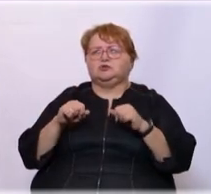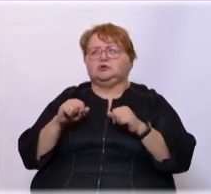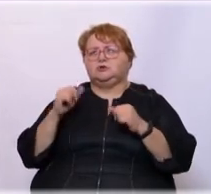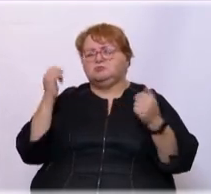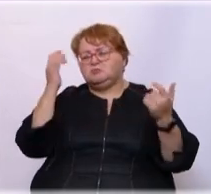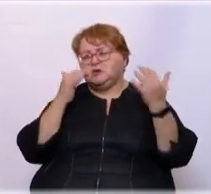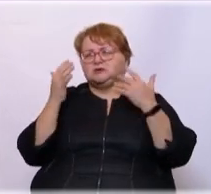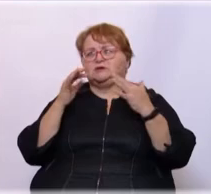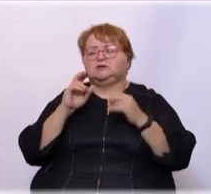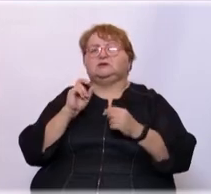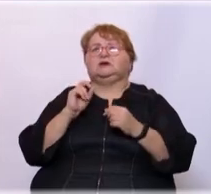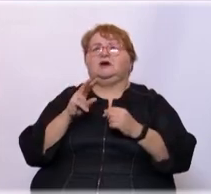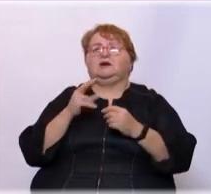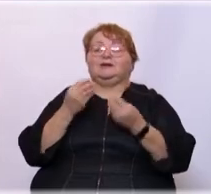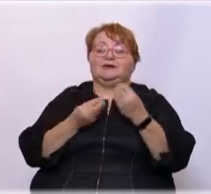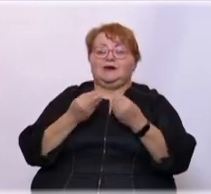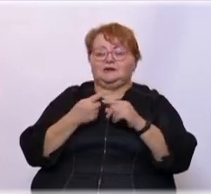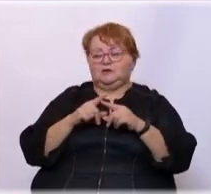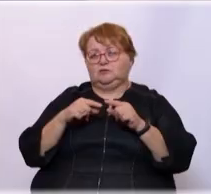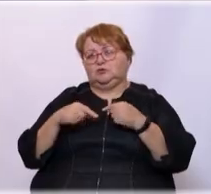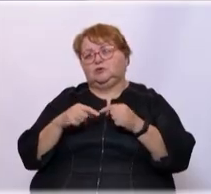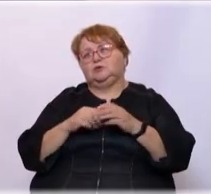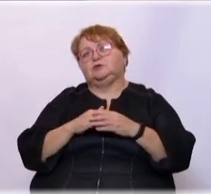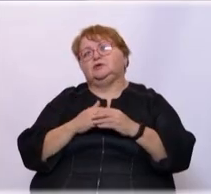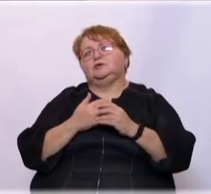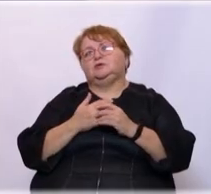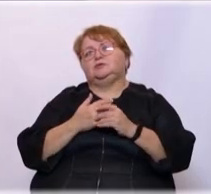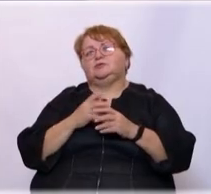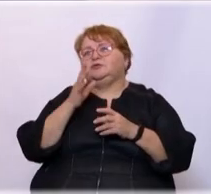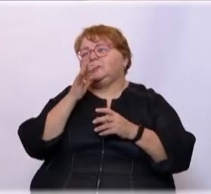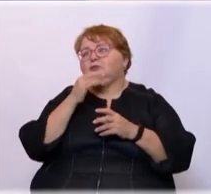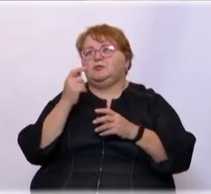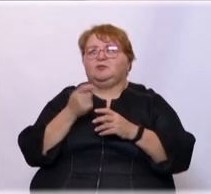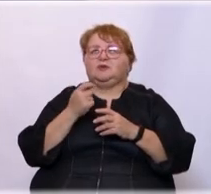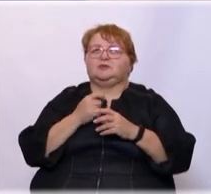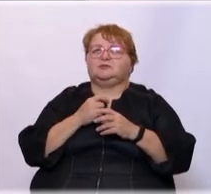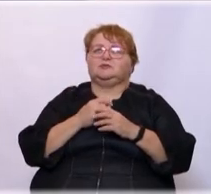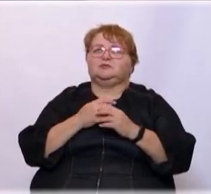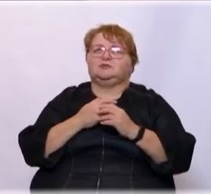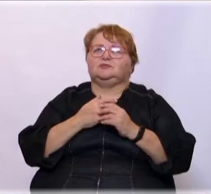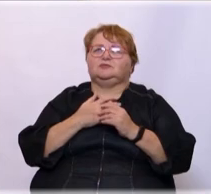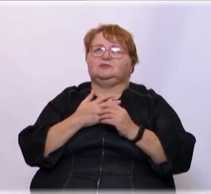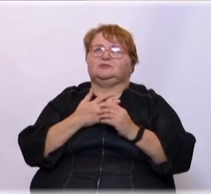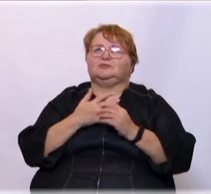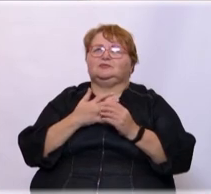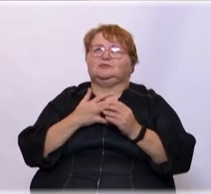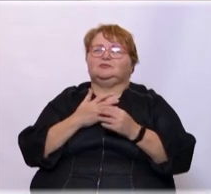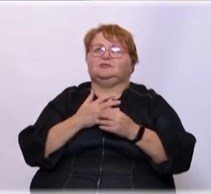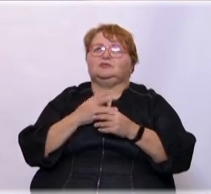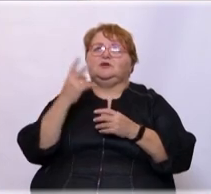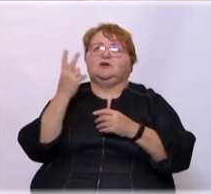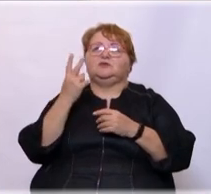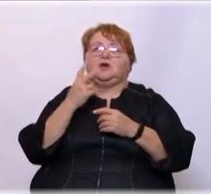мыслить, как играть в этот футбол. Георгий Сергеевич, к сожалению, время у нас подходит… разновидность. Я сейчас закончил. хотите все перечислить? Да,